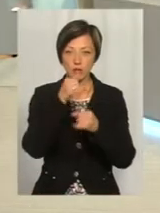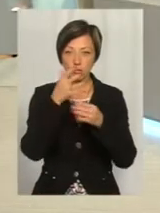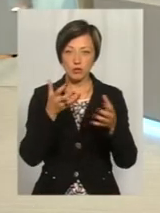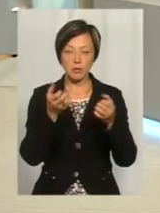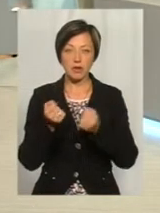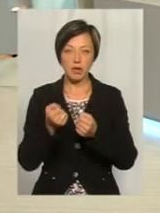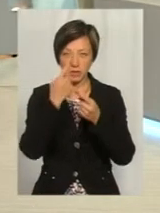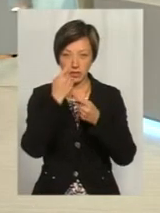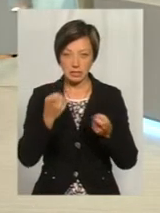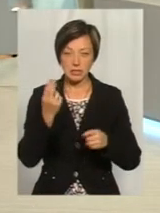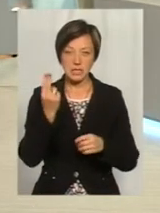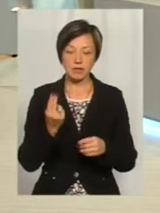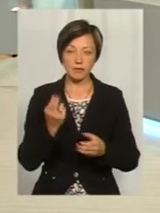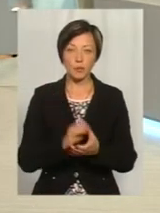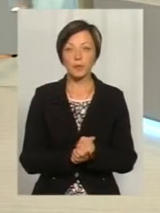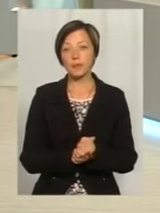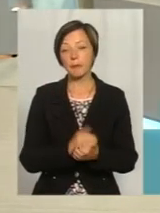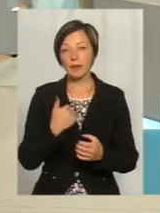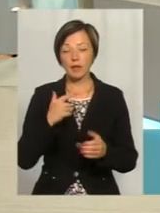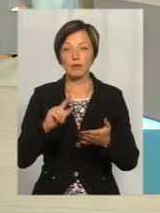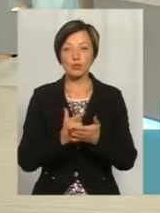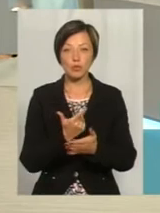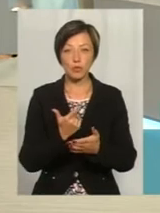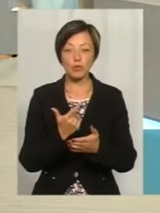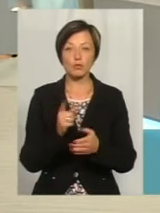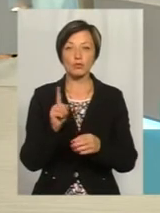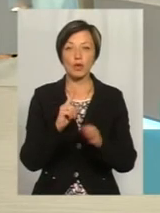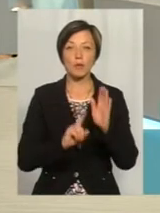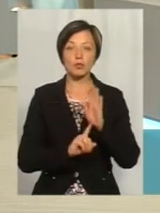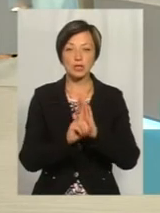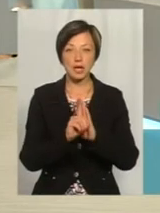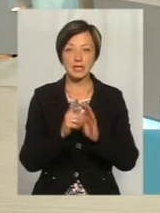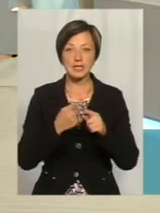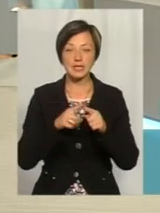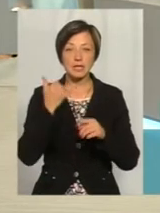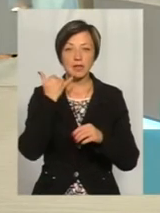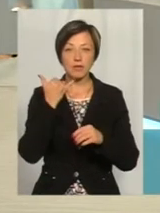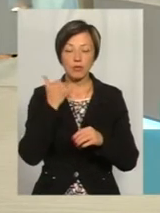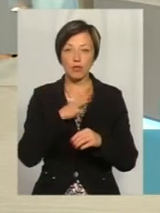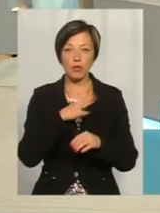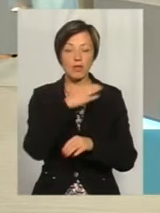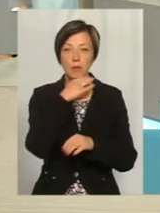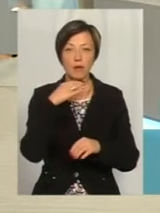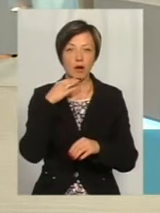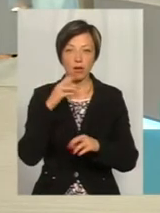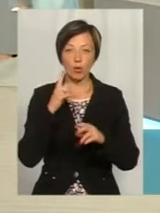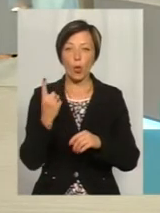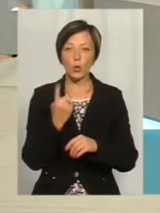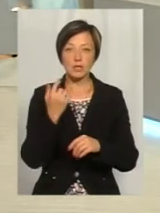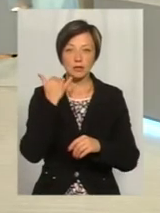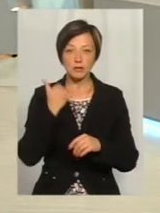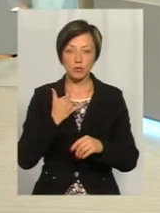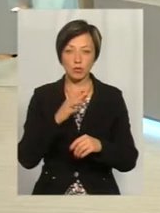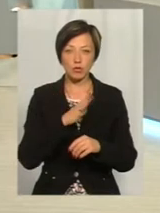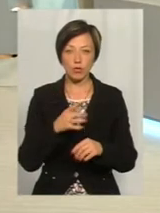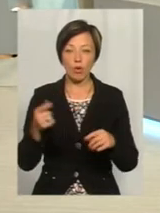прийняти цифровий сигнал. Але, знову ж таки, те, з чого я починала, цих телефонних дзвінків було небагато. Один телефонний дзвінок